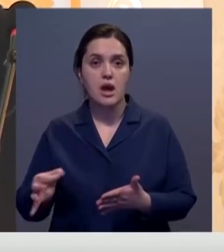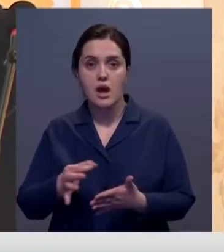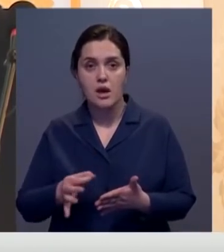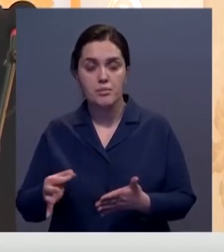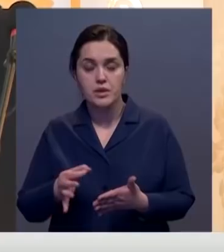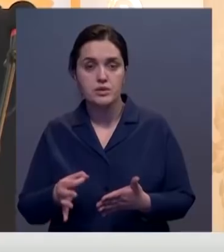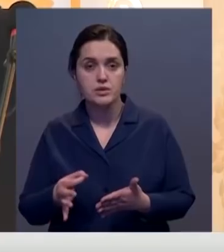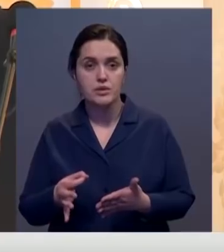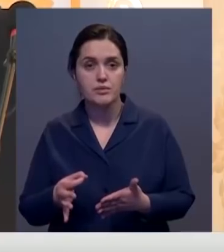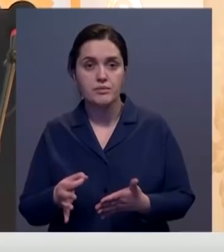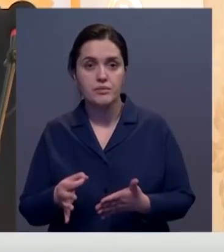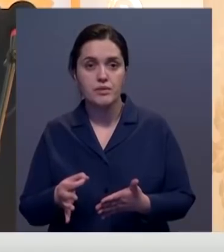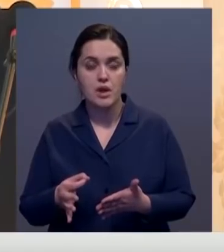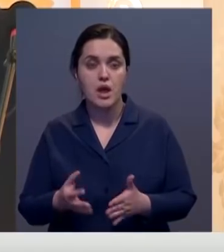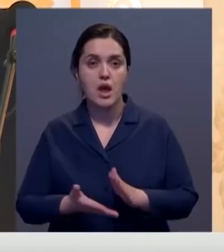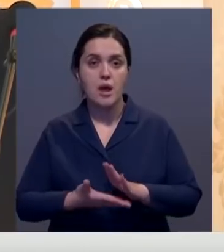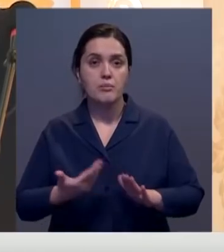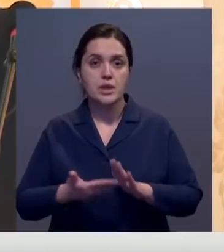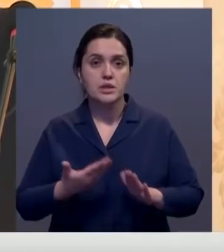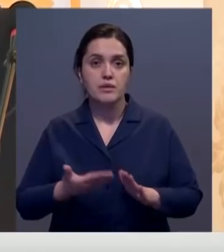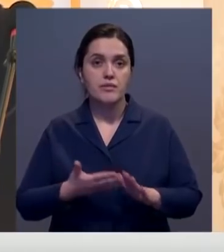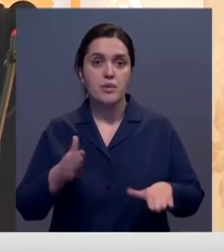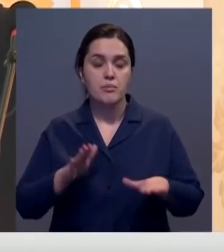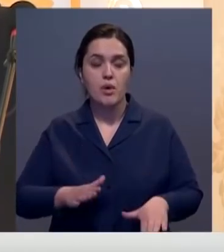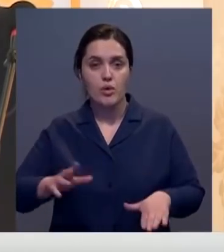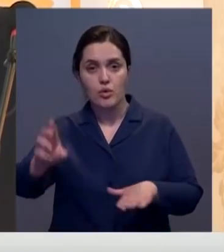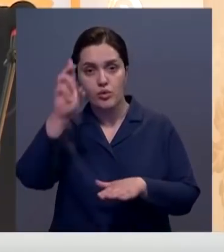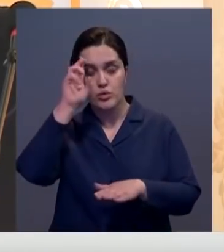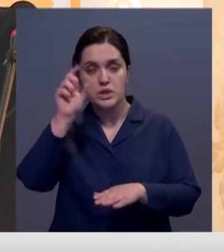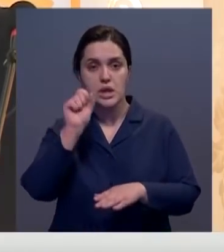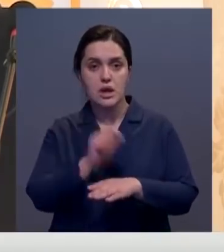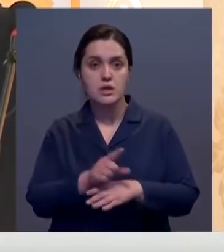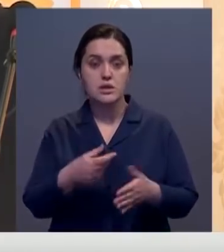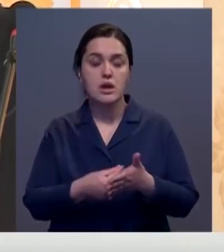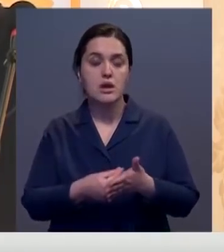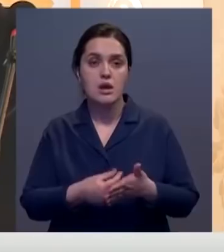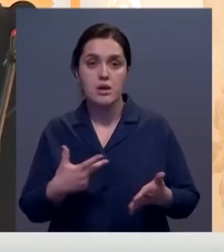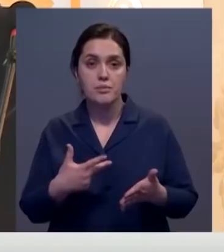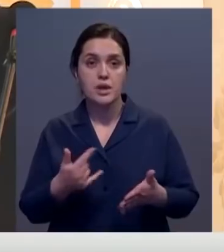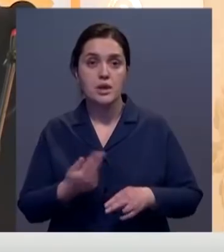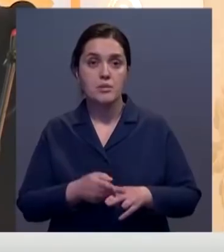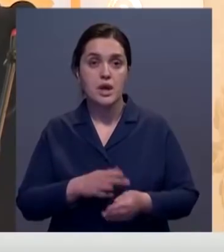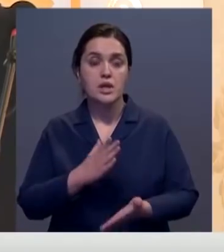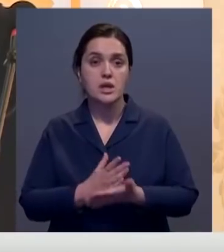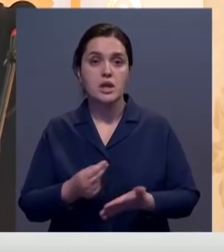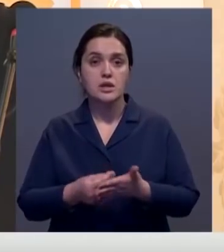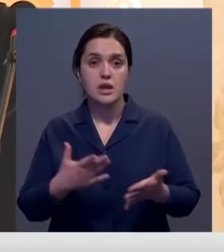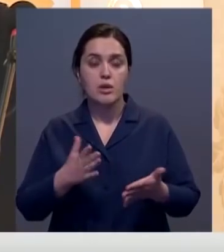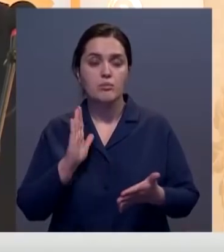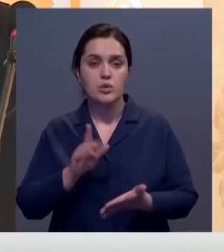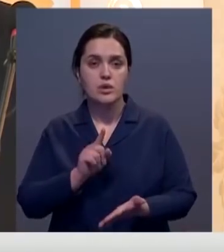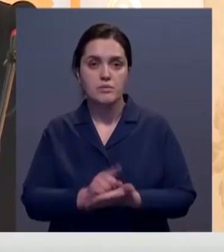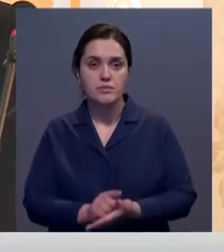призывном пункте. Также в рамках госзаказа они проходят тестирование. Поэтому наличие теста будет обязательным.